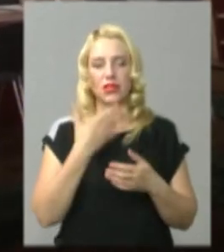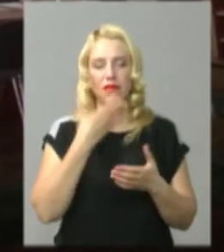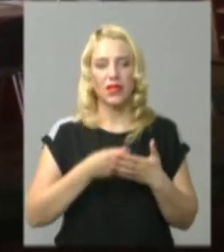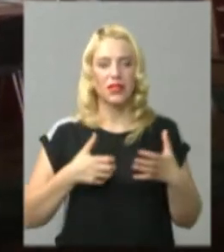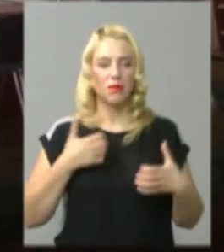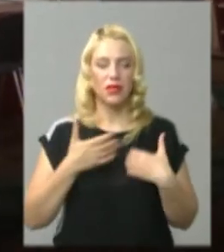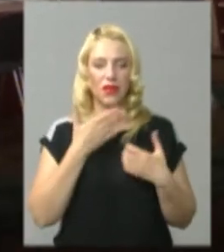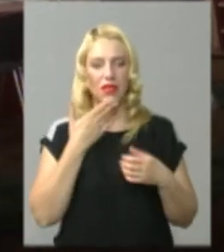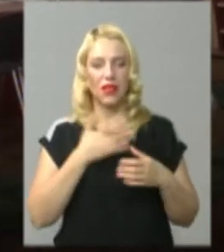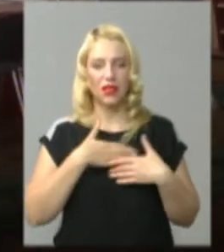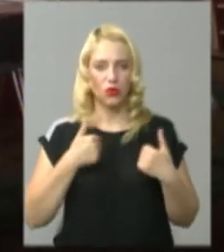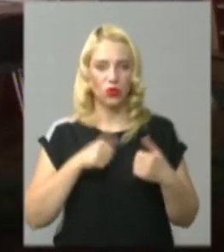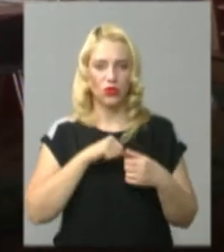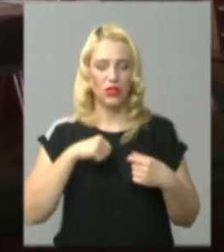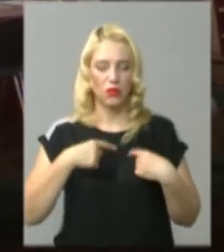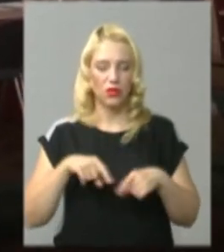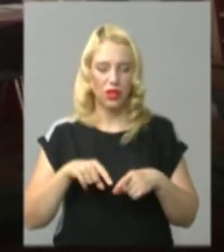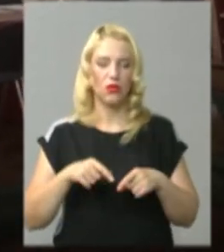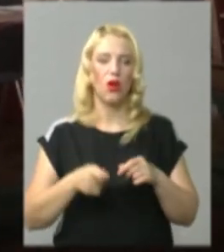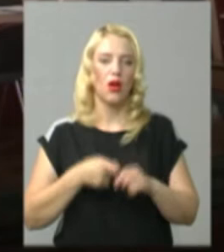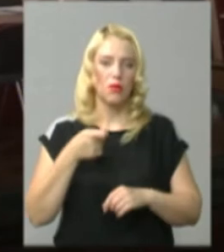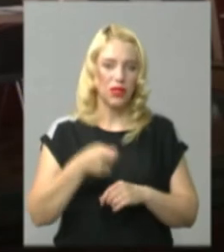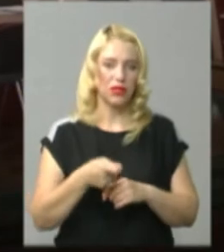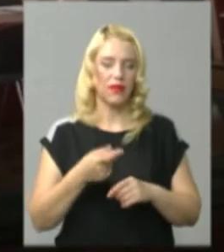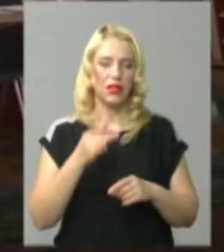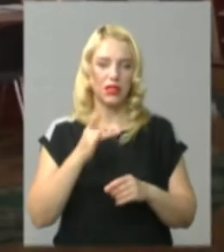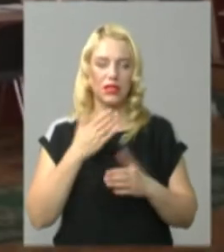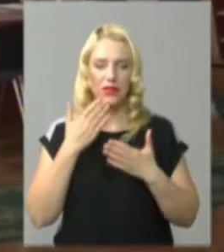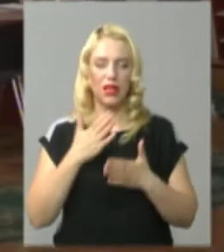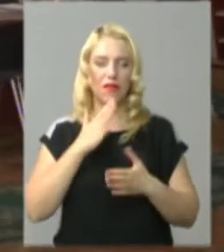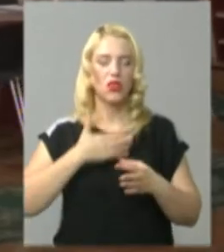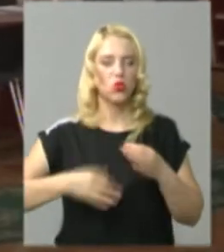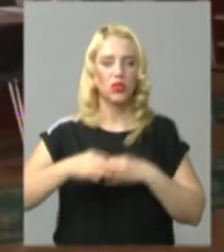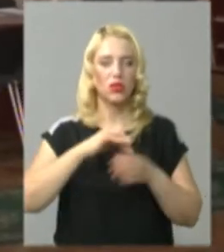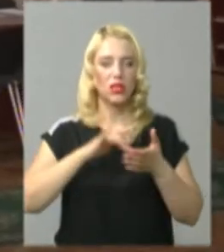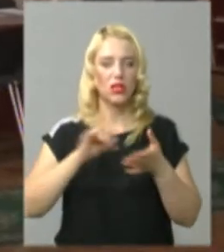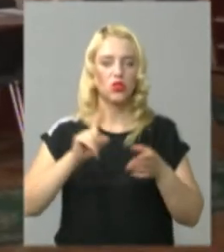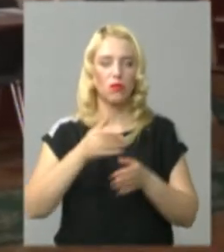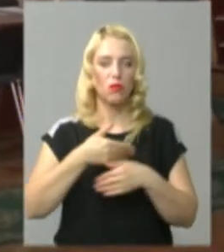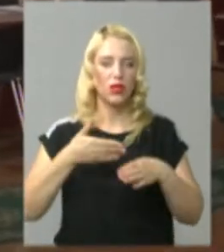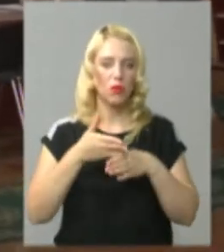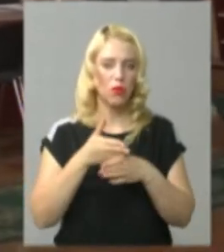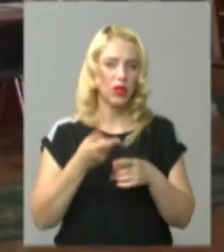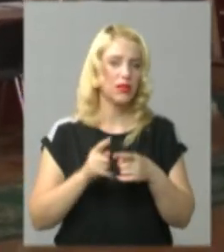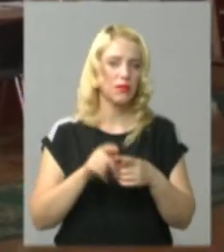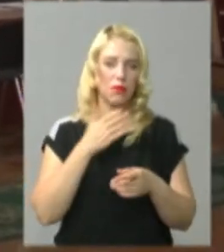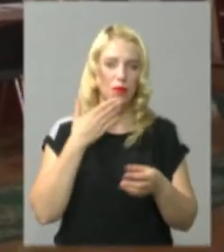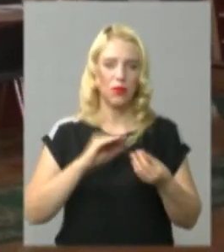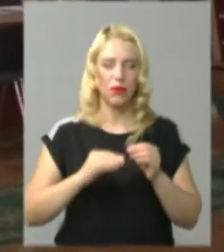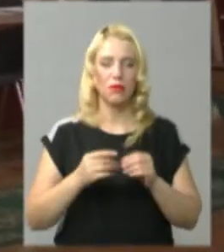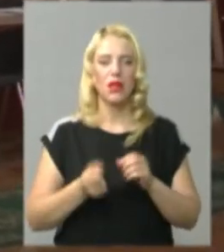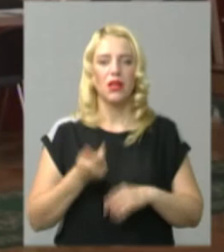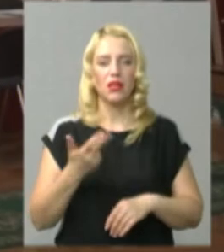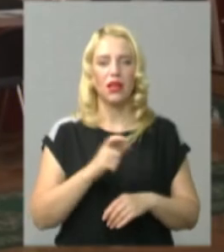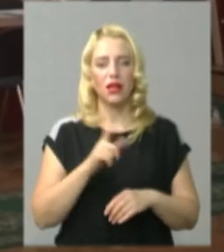переживання не подають заяву самостійно і звертаються в наш консультаційний центр для того, щоб ми їм в цьому допомогли. Зазвичайно, з цим проблем не виникає, це буквально